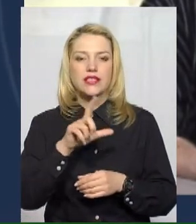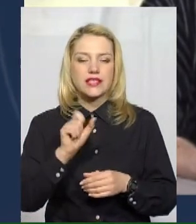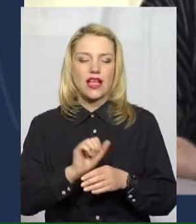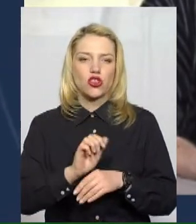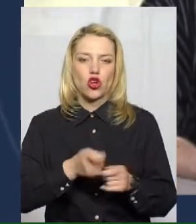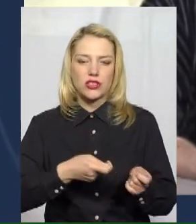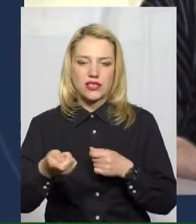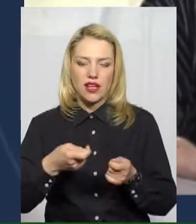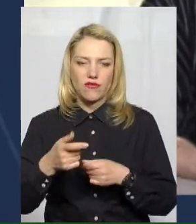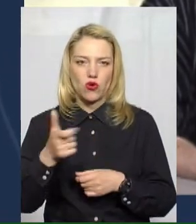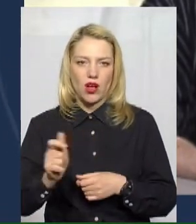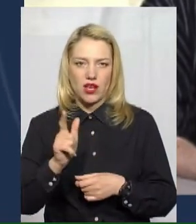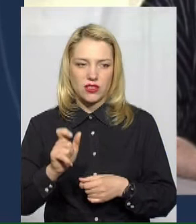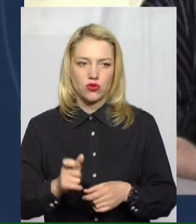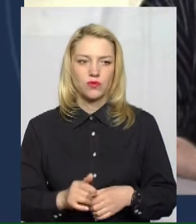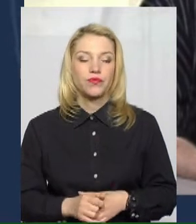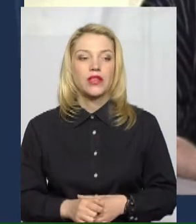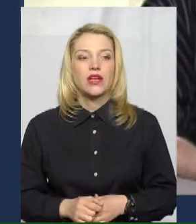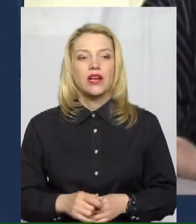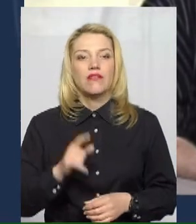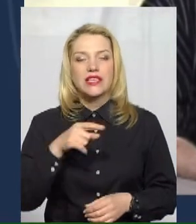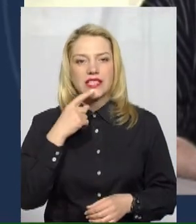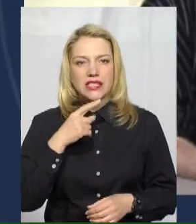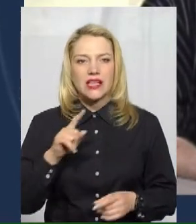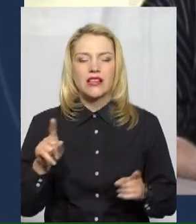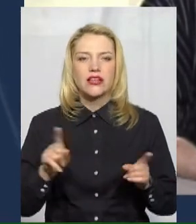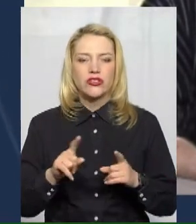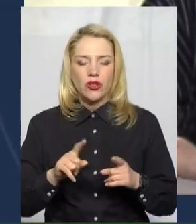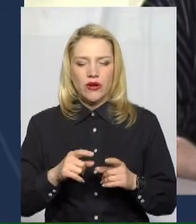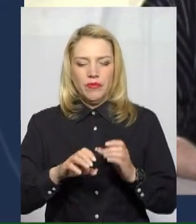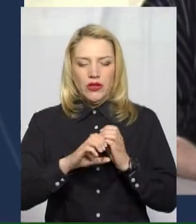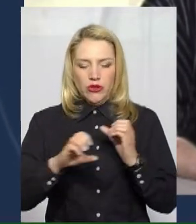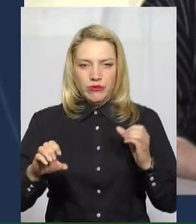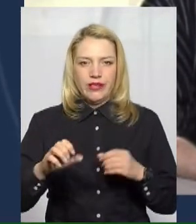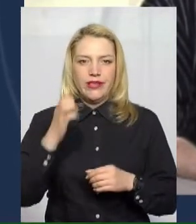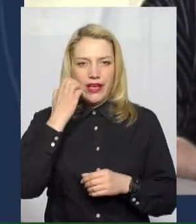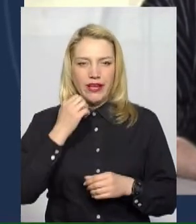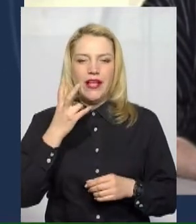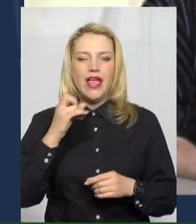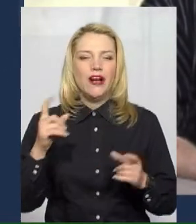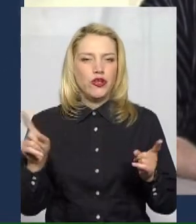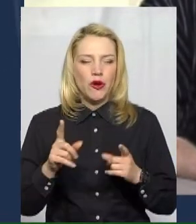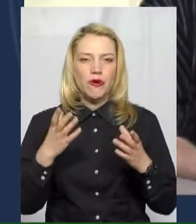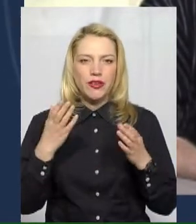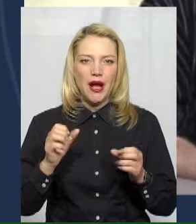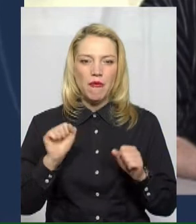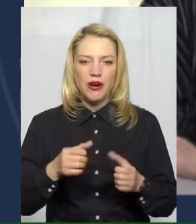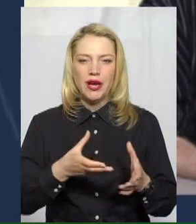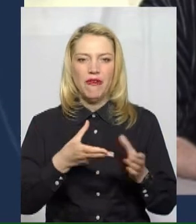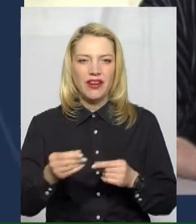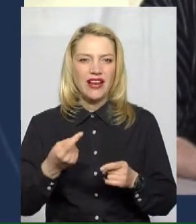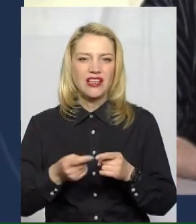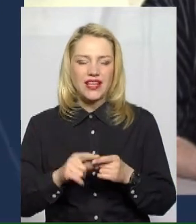що зношені газопроводи старі. Продовжіть, будь ласка, на чому ще може позначитись, якщо ця заборгованість буде